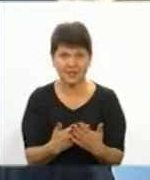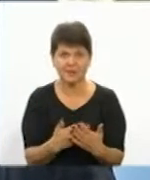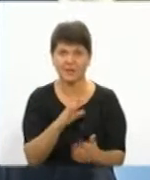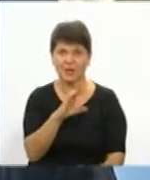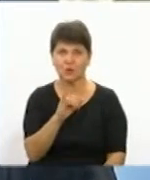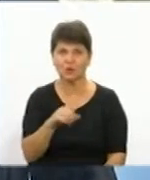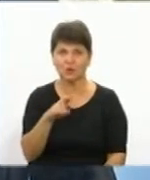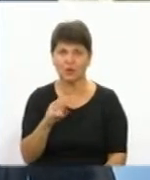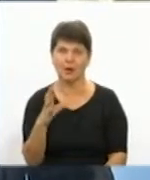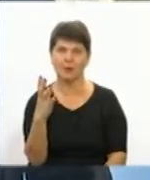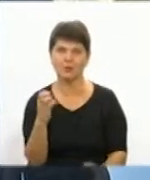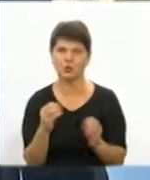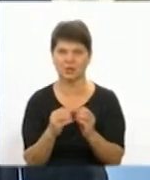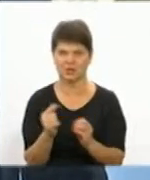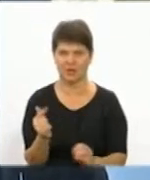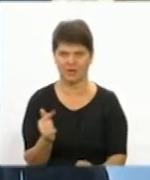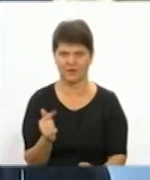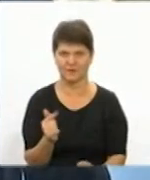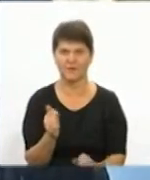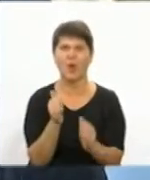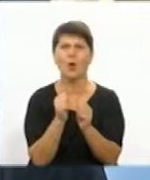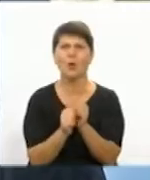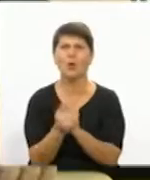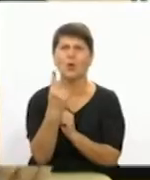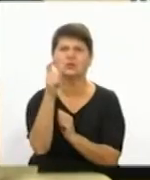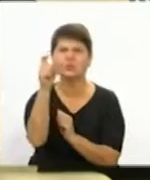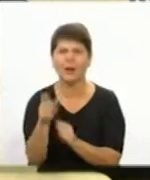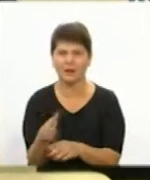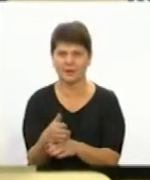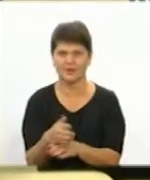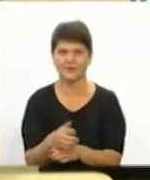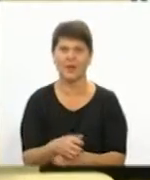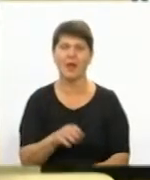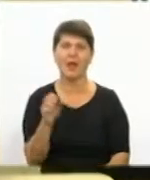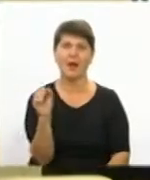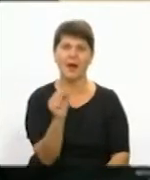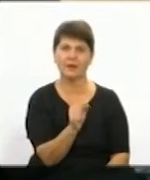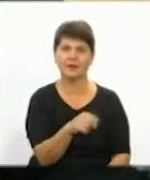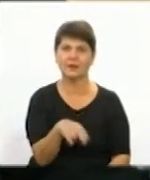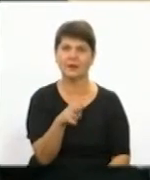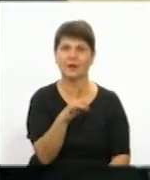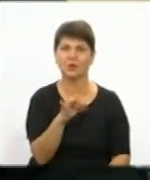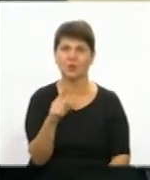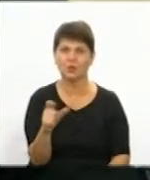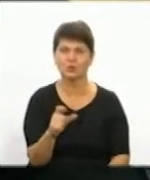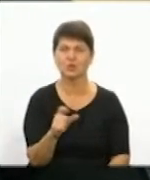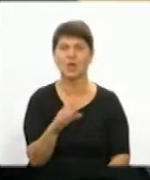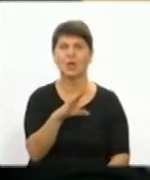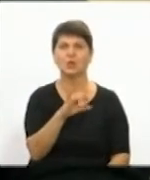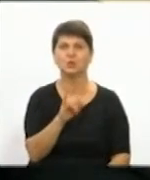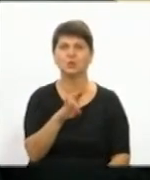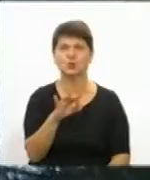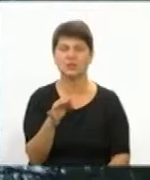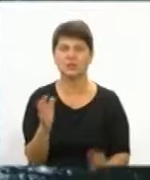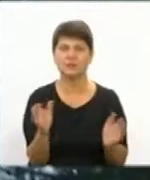судак – 510 гривень. Кожна особина. Анатолій Дрозд – користувач Сутийського водосховища більше 10 років. На